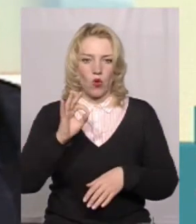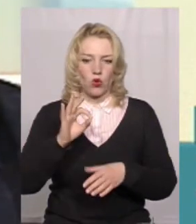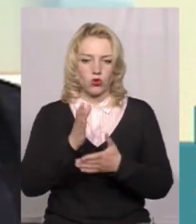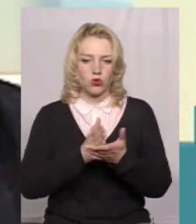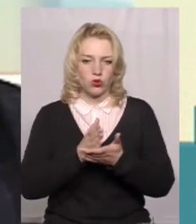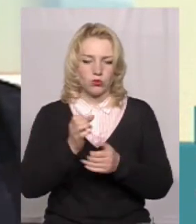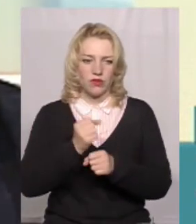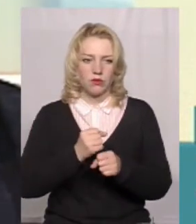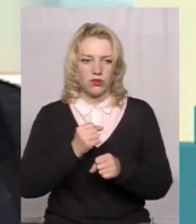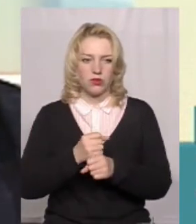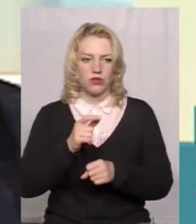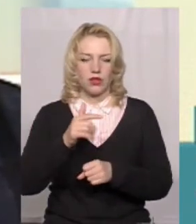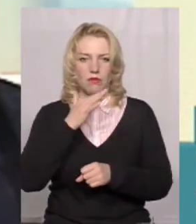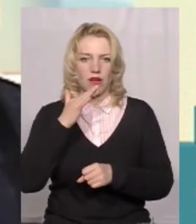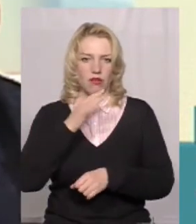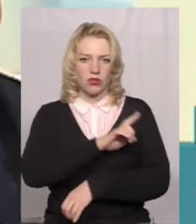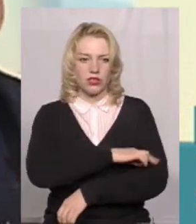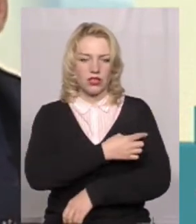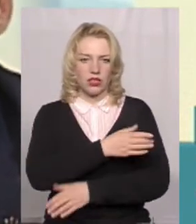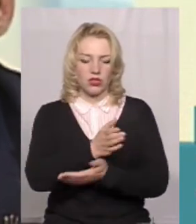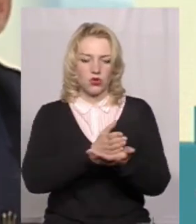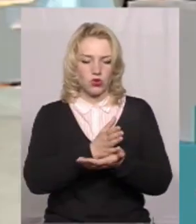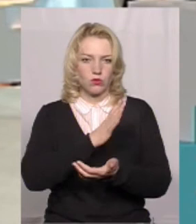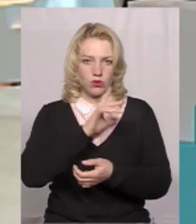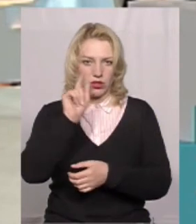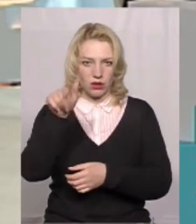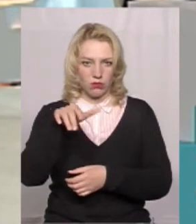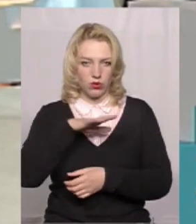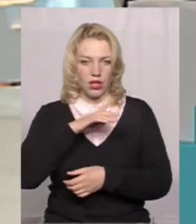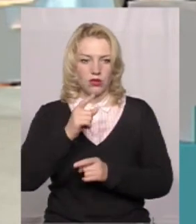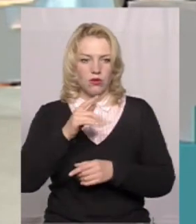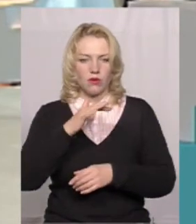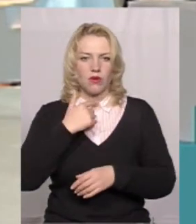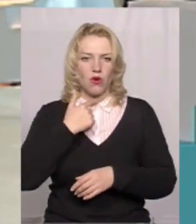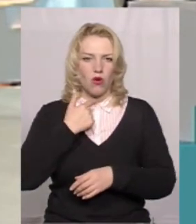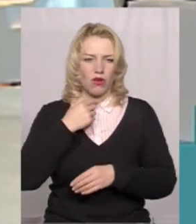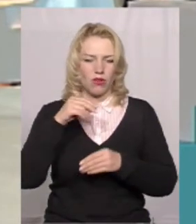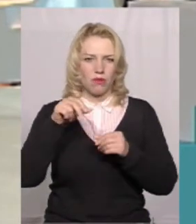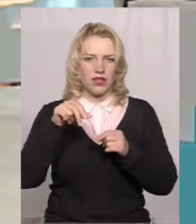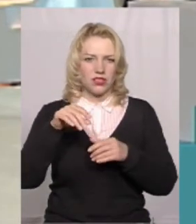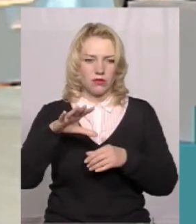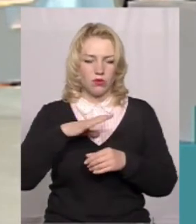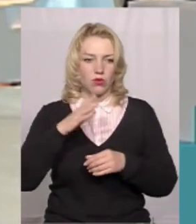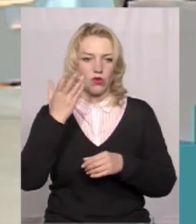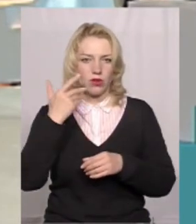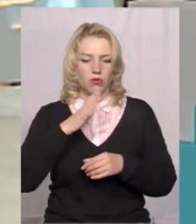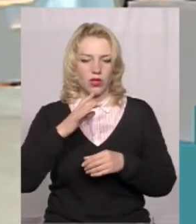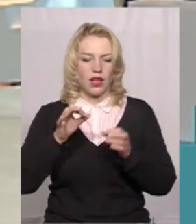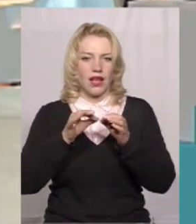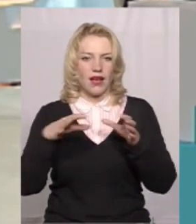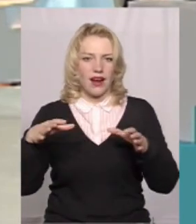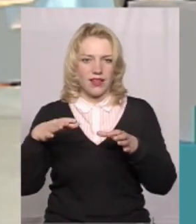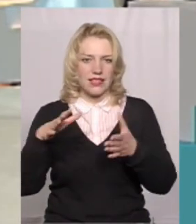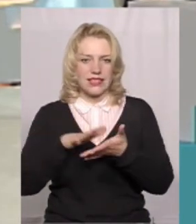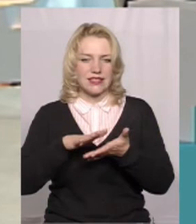працювала своїми. Тоді, до речі, дуже багато санітарної служби там було. Тоді дуже першило в горлі. От саме тоді, коли було радіаційне